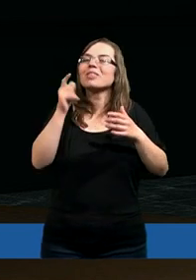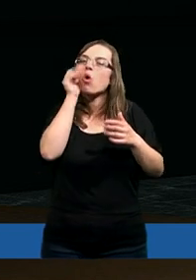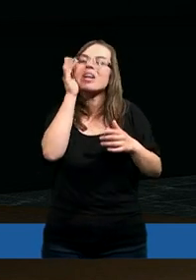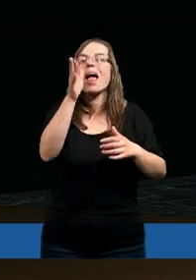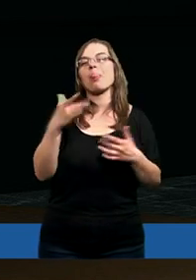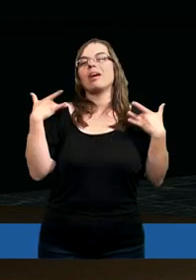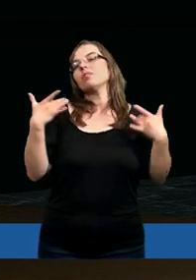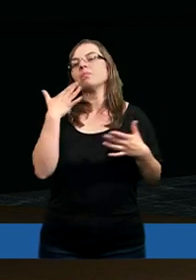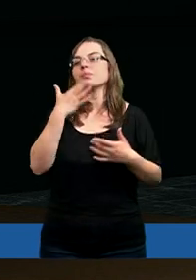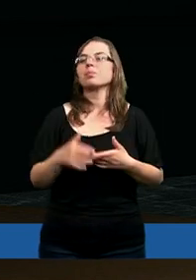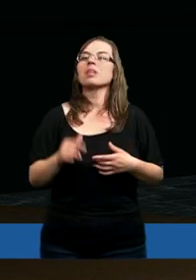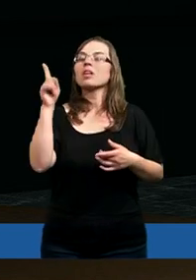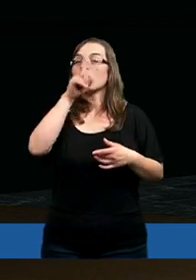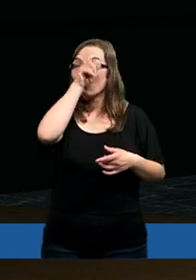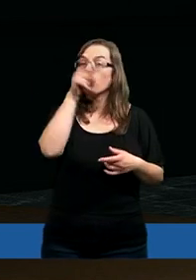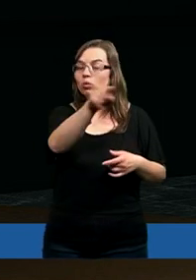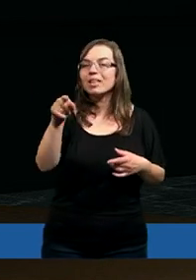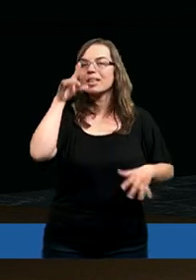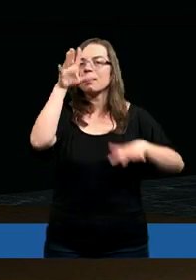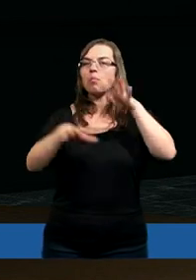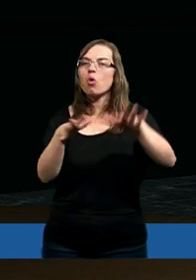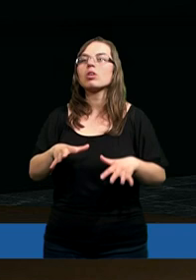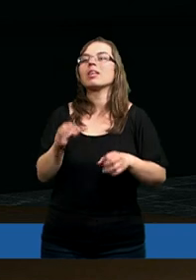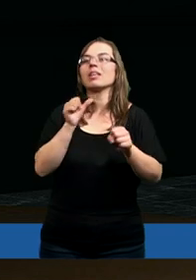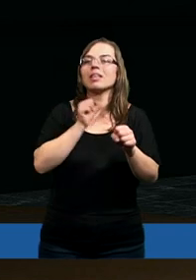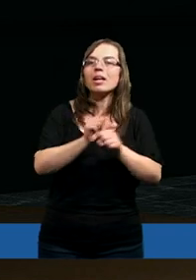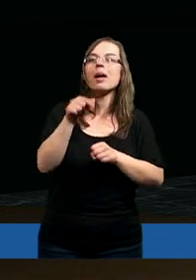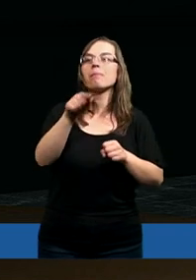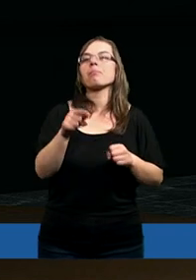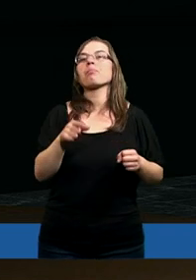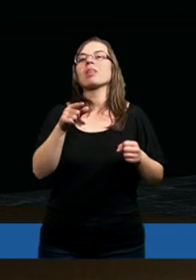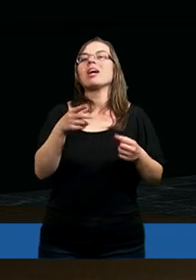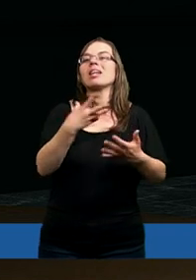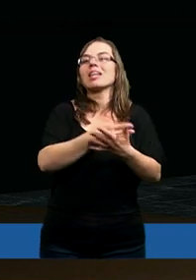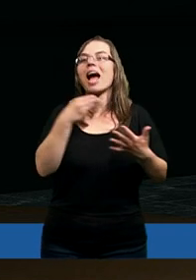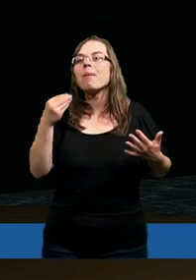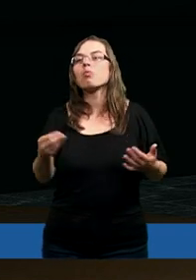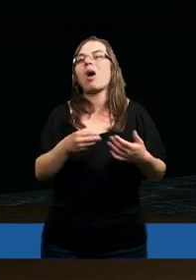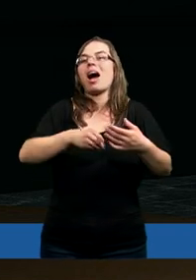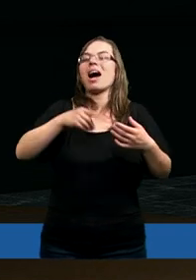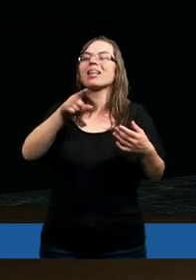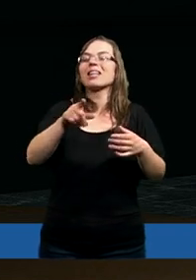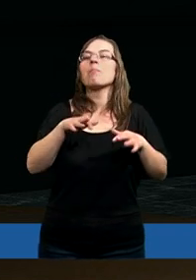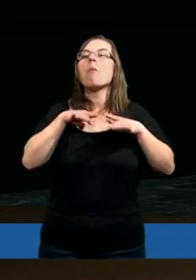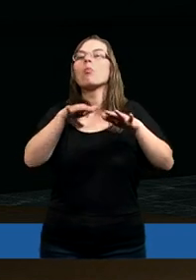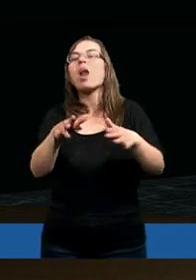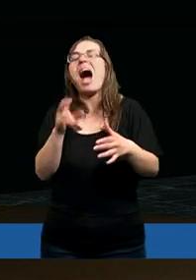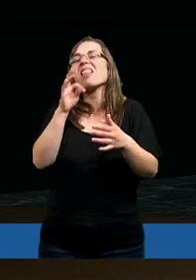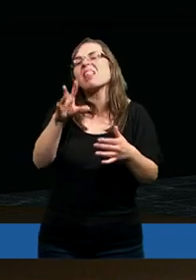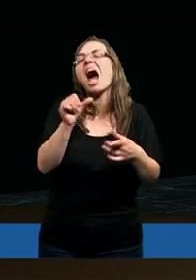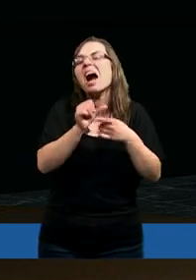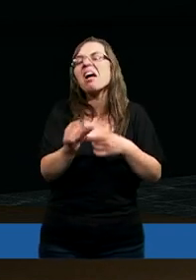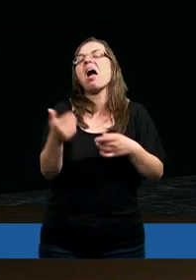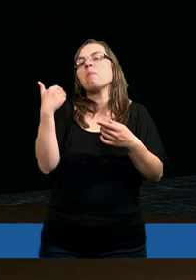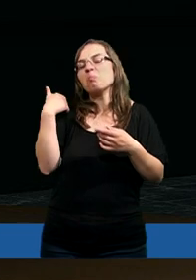dlatego ci ludzie zbłądzili i ukochali zapłatę, ukochali popularność,